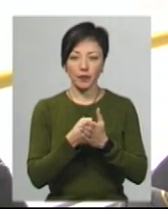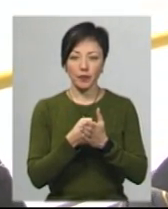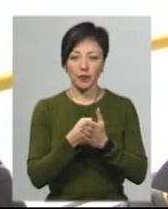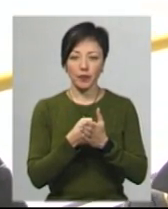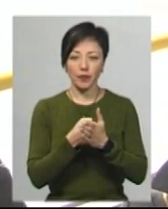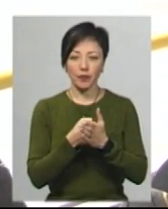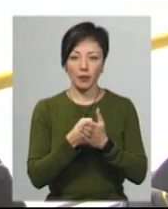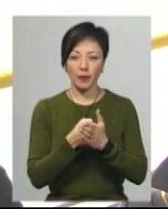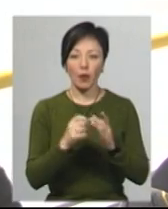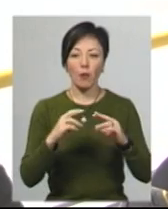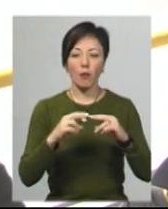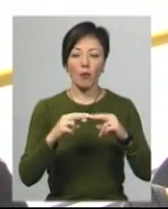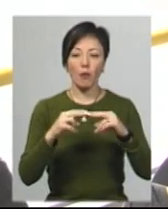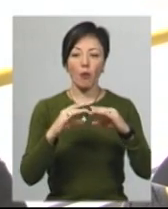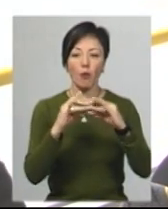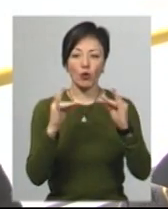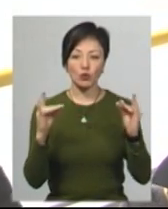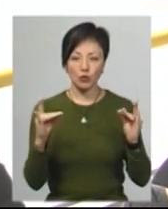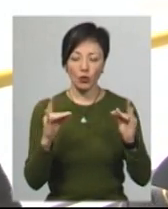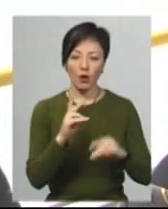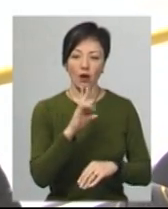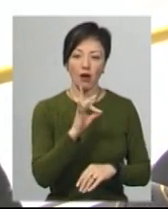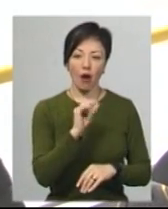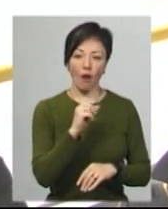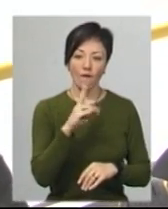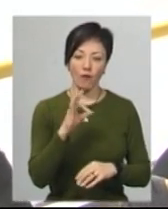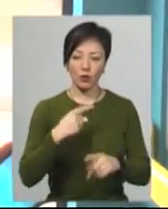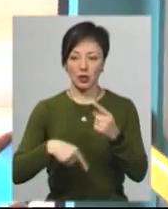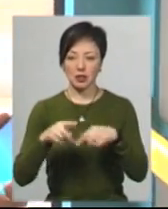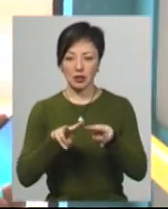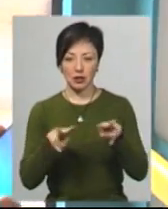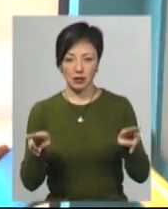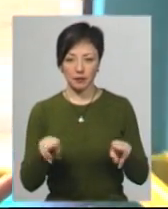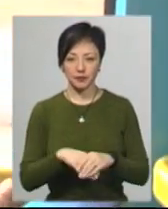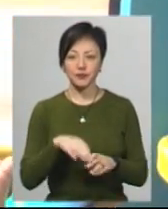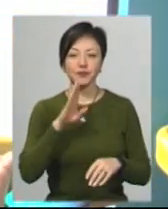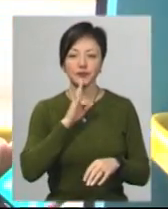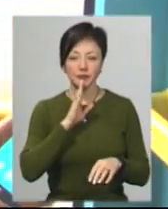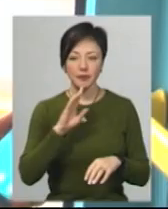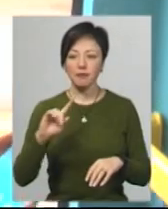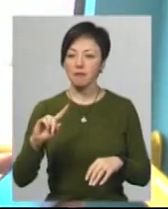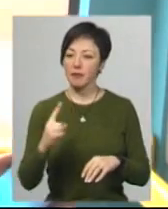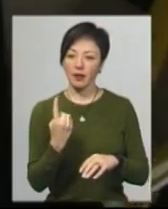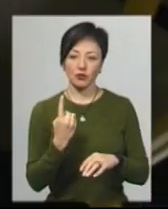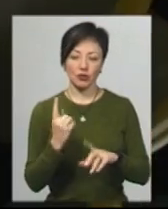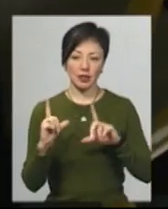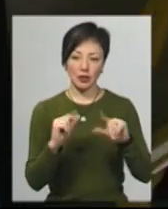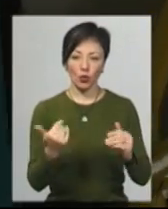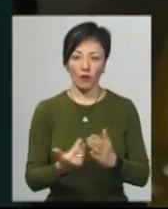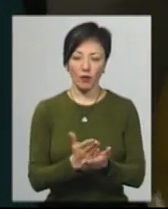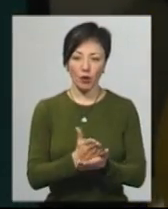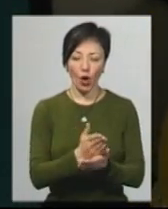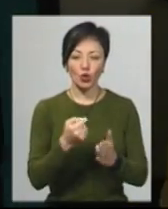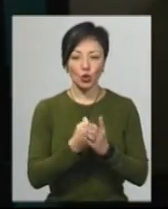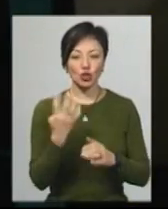мосту і їдемо в Раково. І назад так само їдемо. Олена Орган вперше їде новим маршрутом. А от до